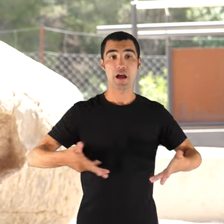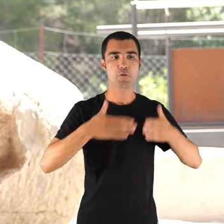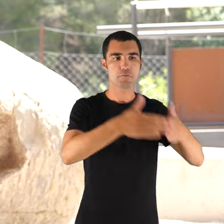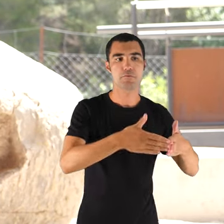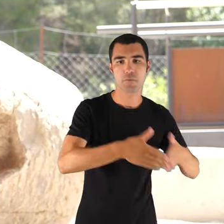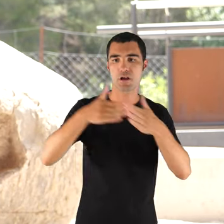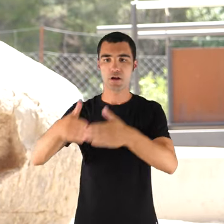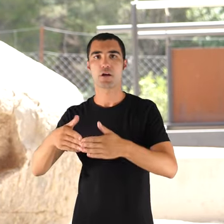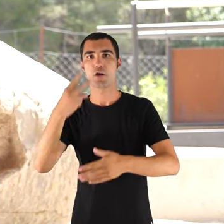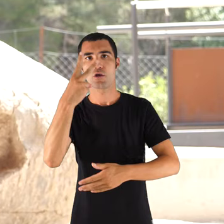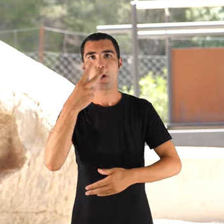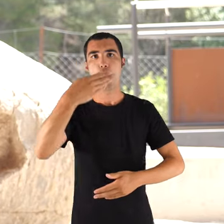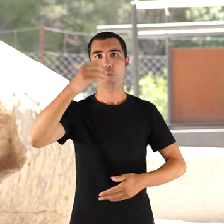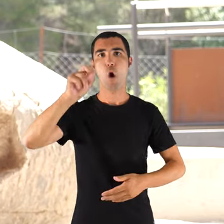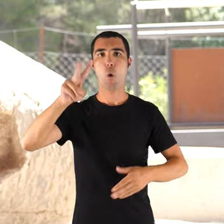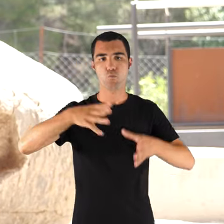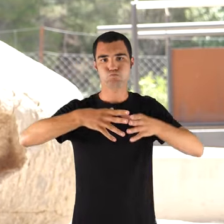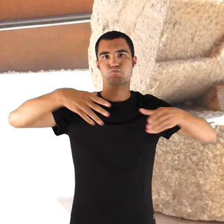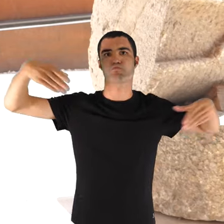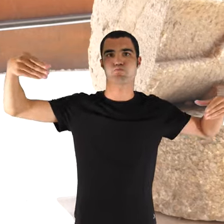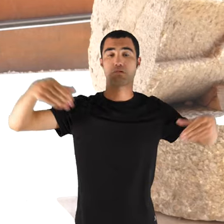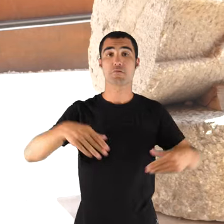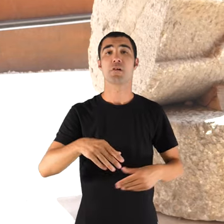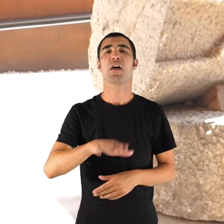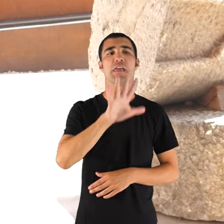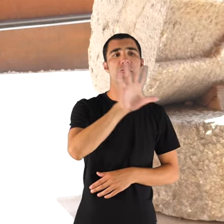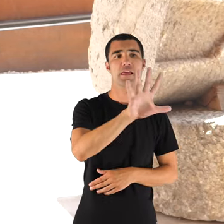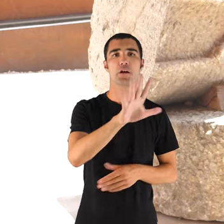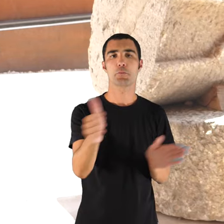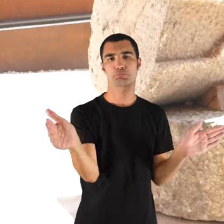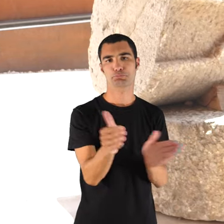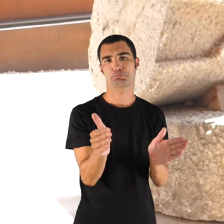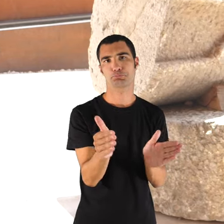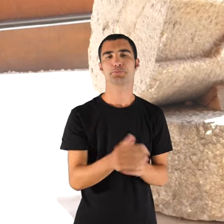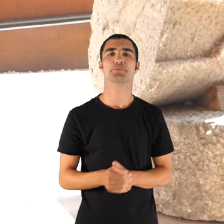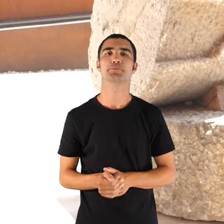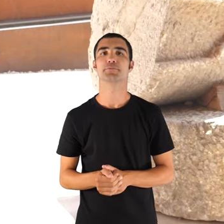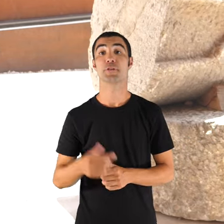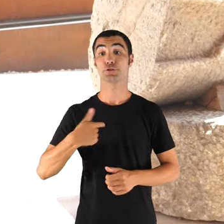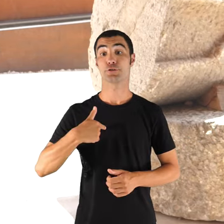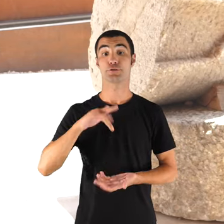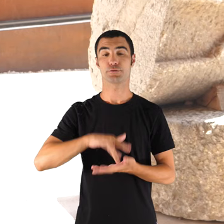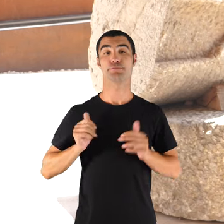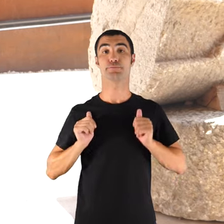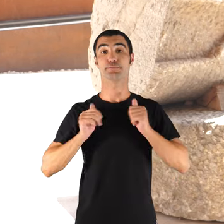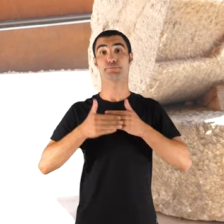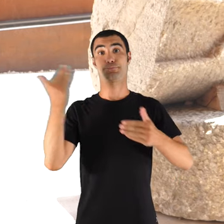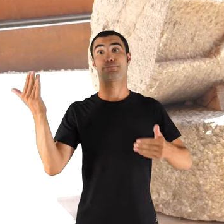i cinc d'armenors. Quan vaig començar hi havia... ja he conegut...